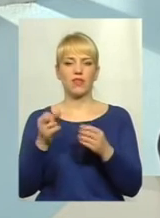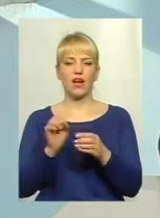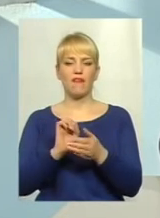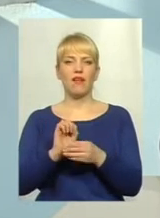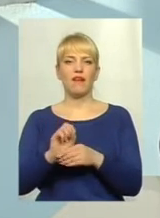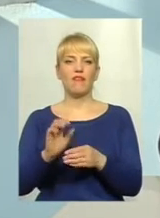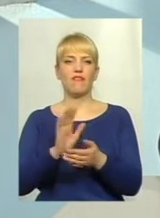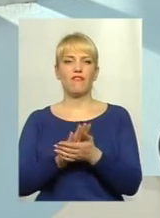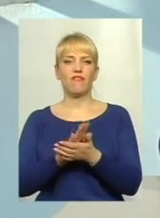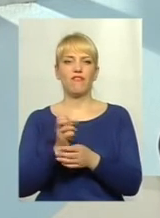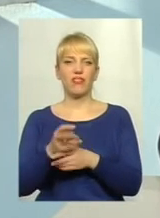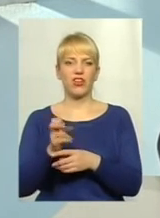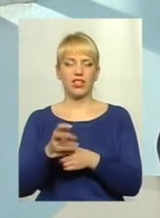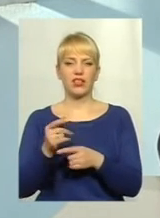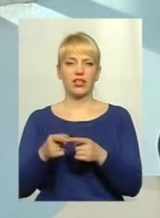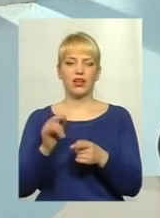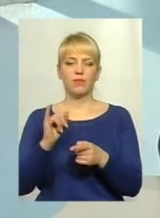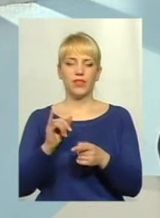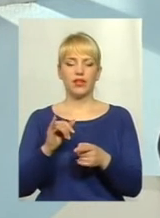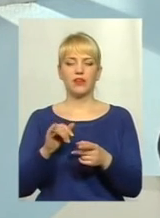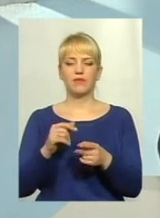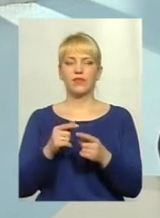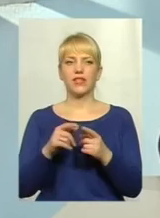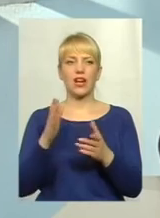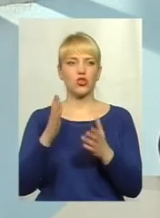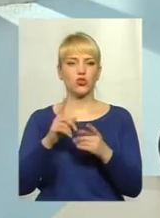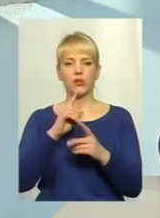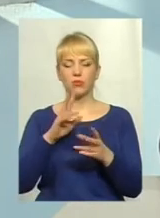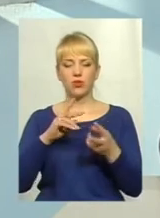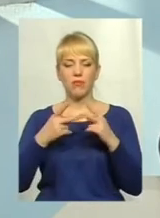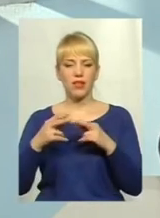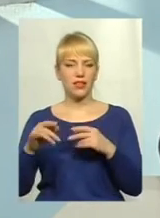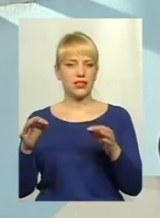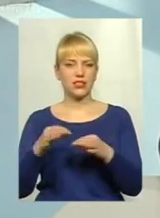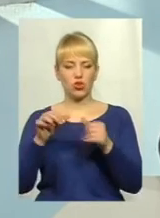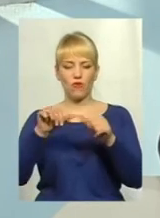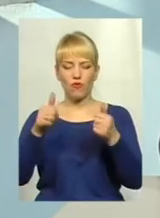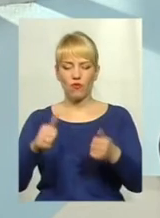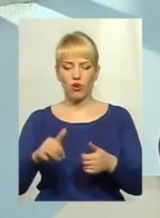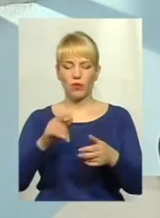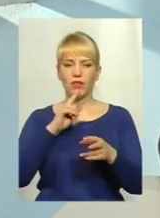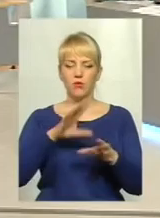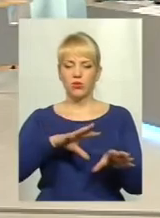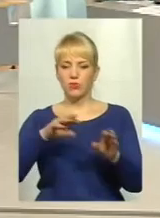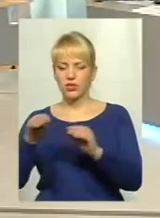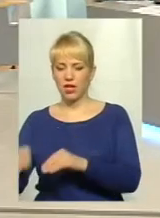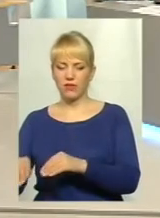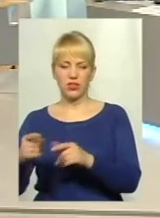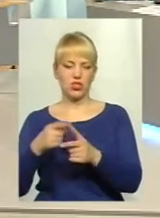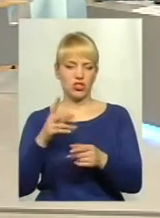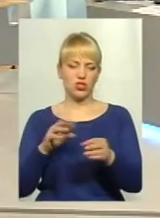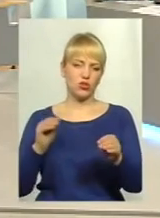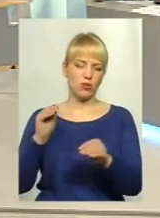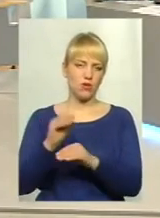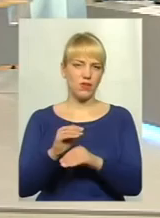роботи, якщо умови дозвілу не будуть змінюватись, тобто не буде мінятися тип котла, не буде переноситися в інше місце, не буде доставлятися ще певні якісь обладнання,